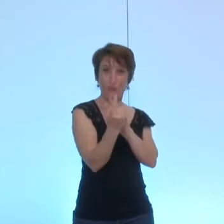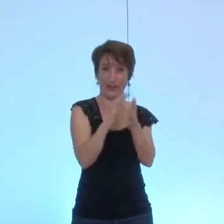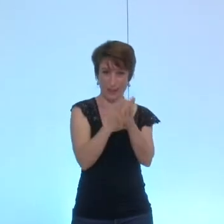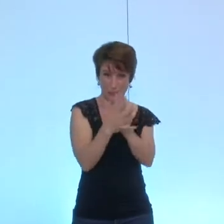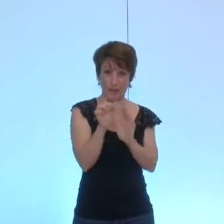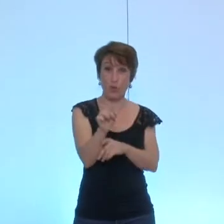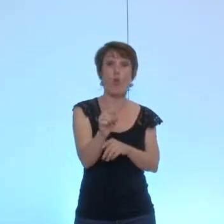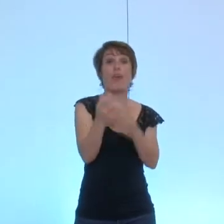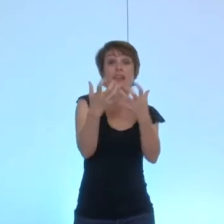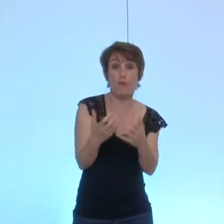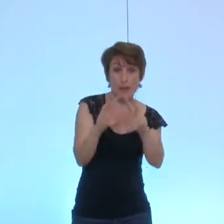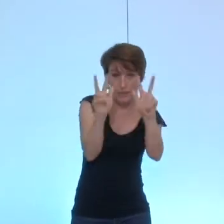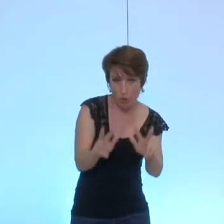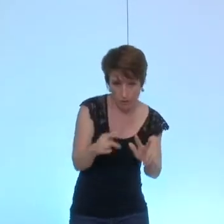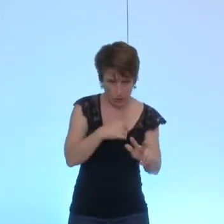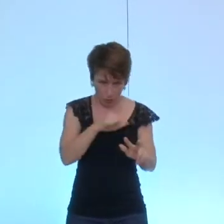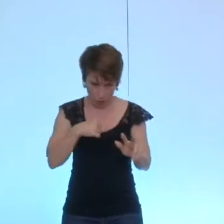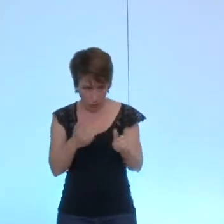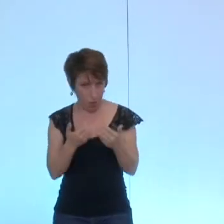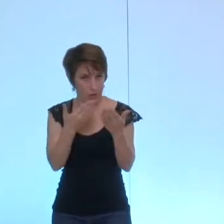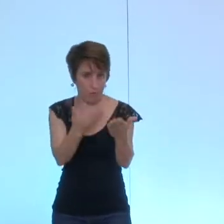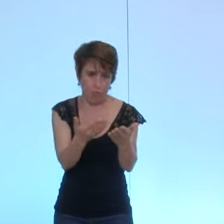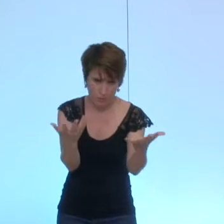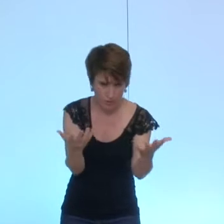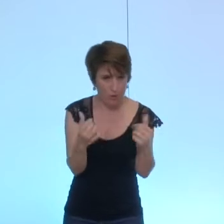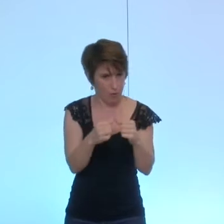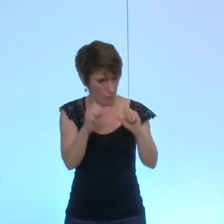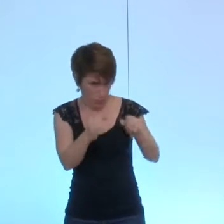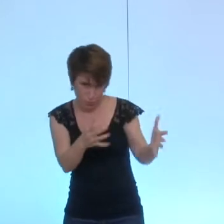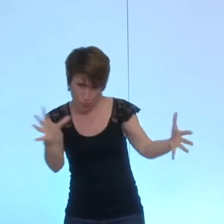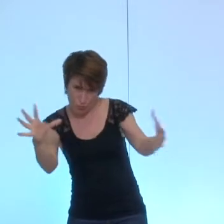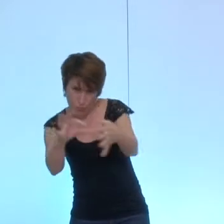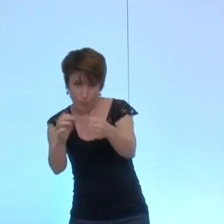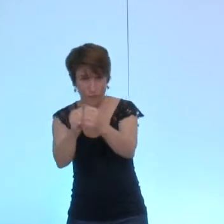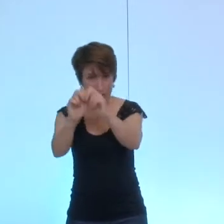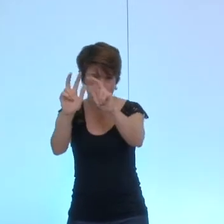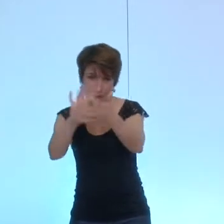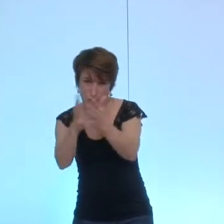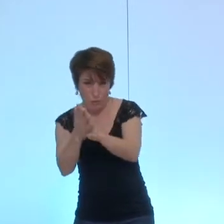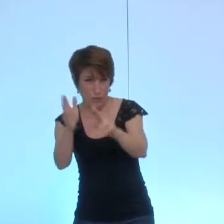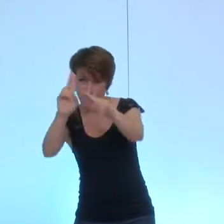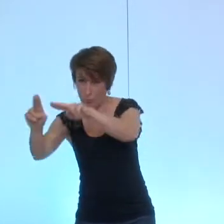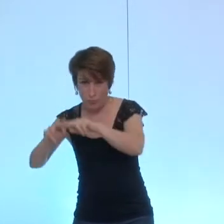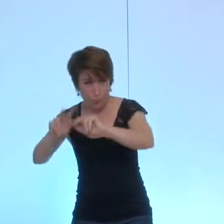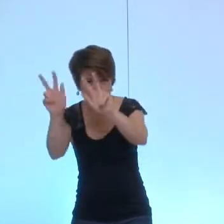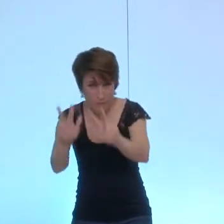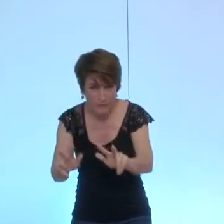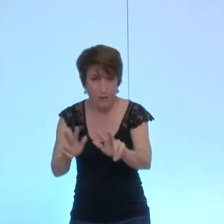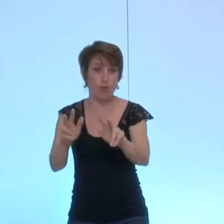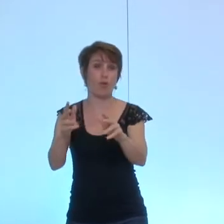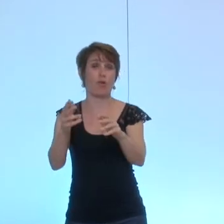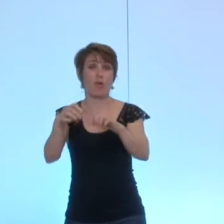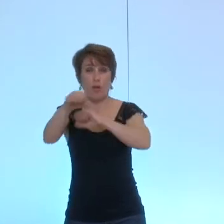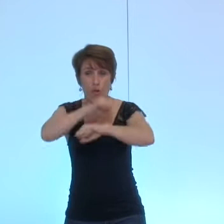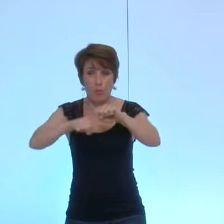des ordinateurs nous avons proposé de les mettre en relation avec une association qui rénove des ordinateurs qui crée du lien social qui réinsère